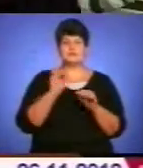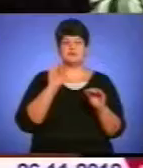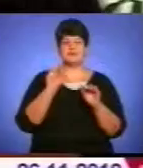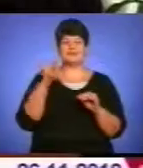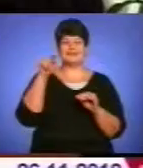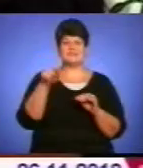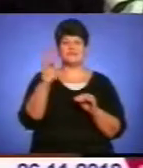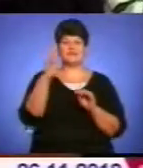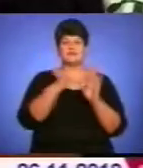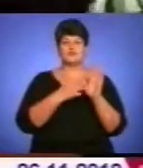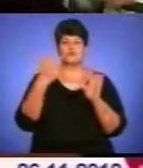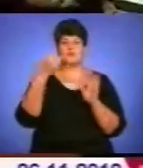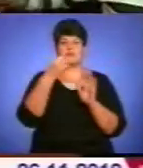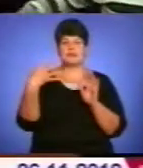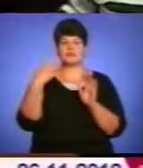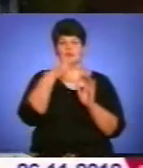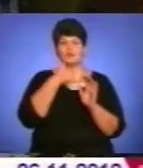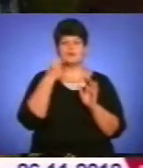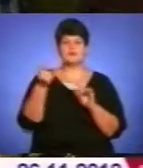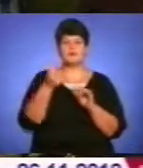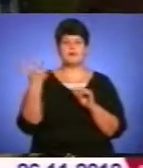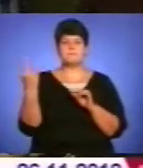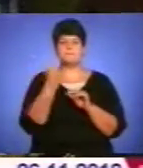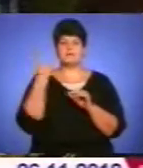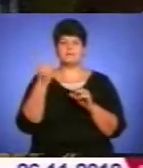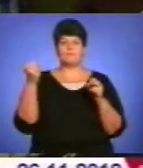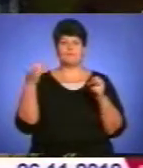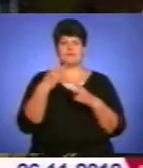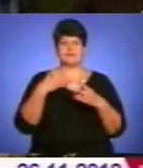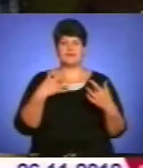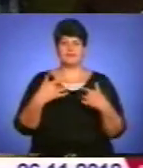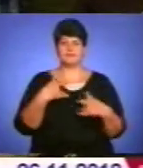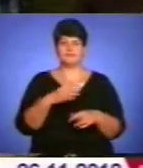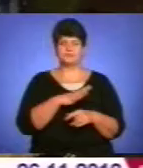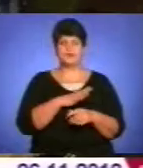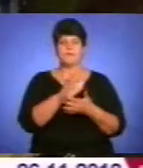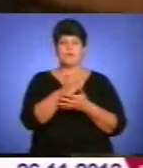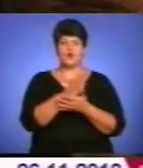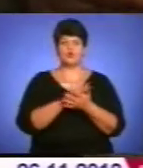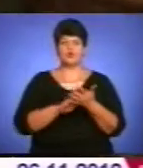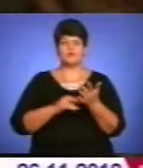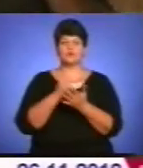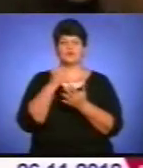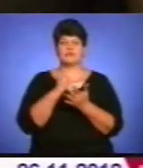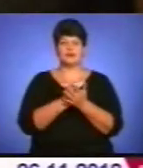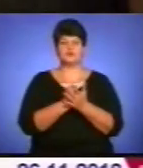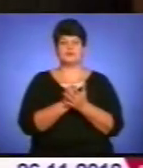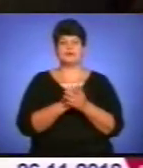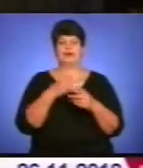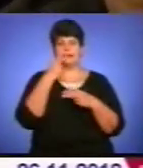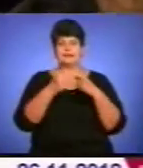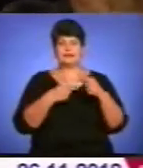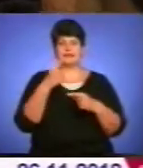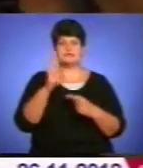1915 році у Тернополі першого професійного театру. Продовжуючи і утверджуючи театральні традиції Леся Корбаса з